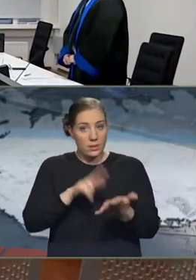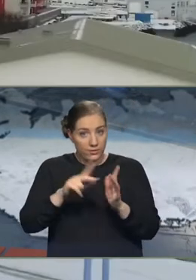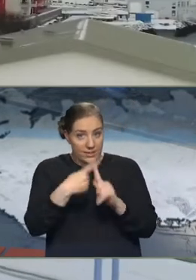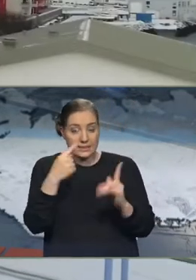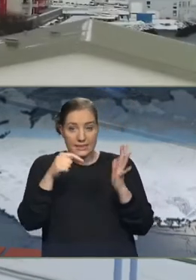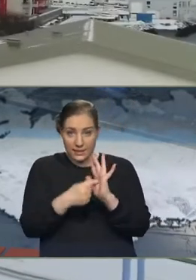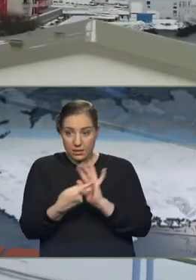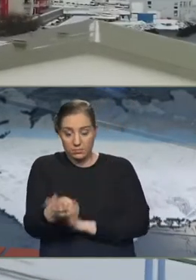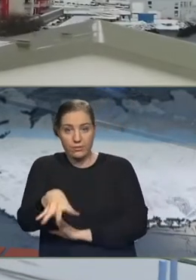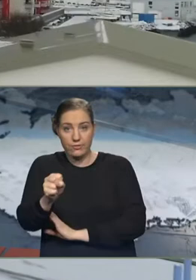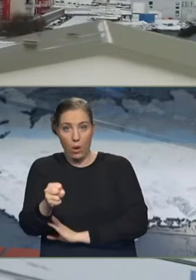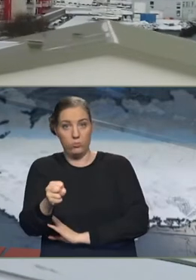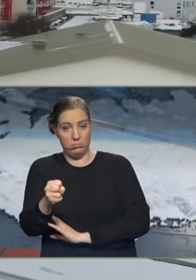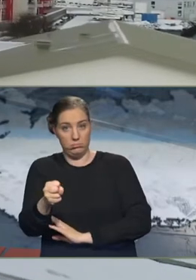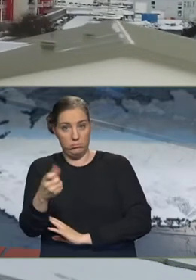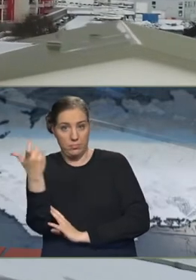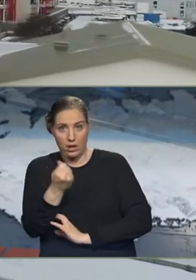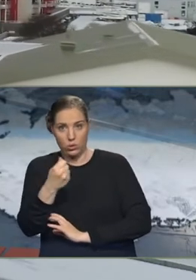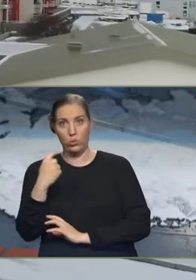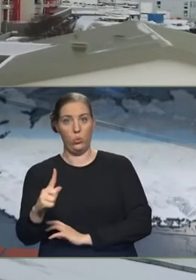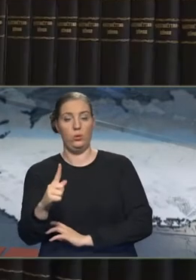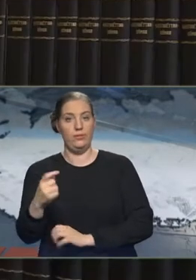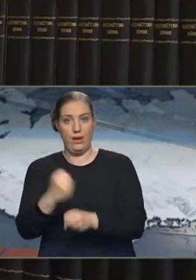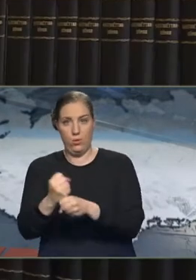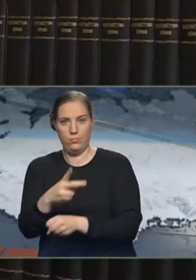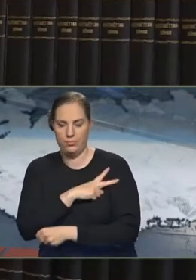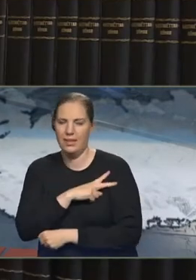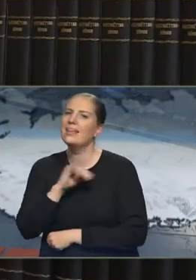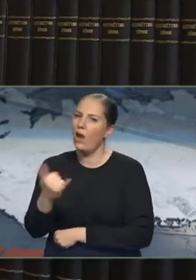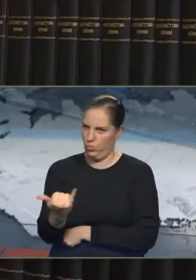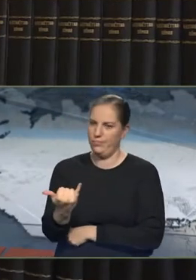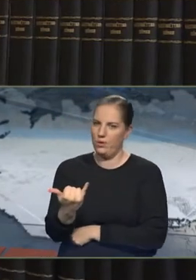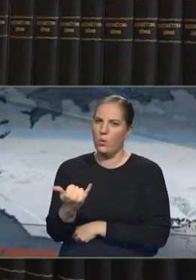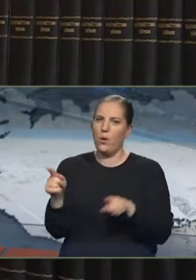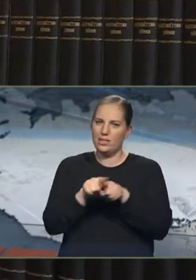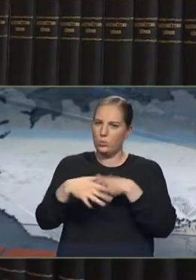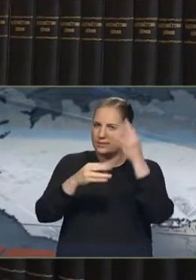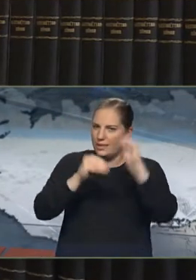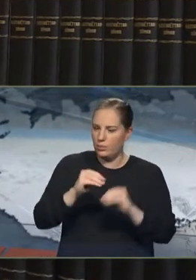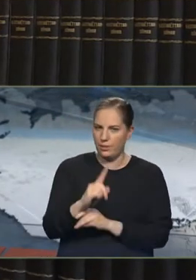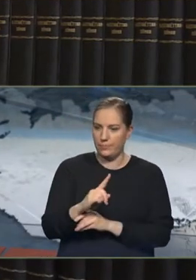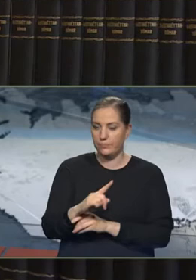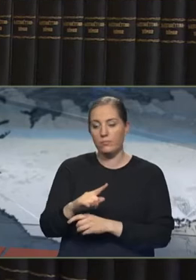er dæmda fyrir að hafa ekki hlotið starf? Já, þessu leiti til og eins og þetta er uppsett. Ég meina annar